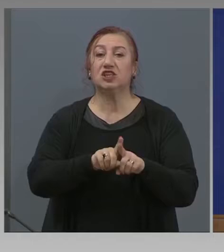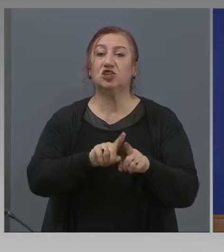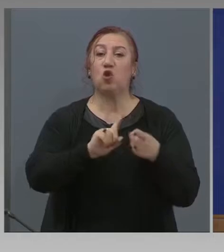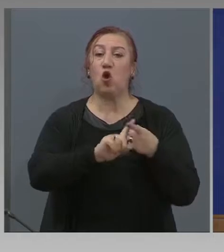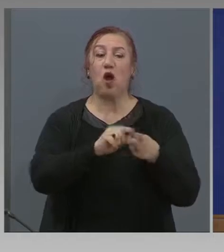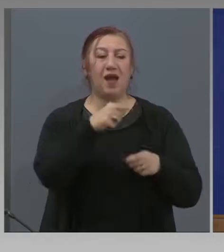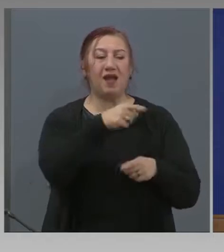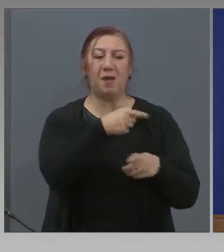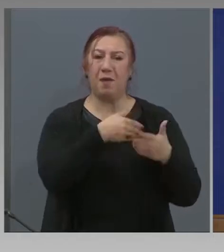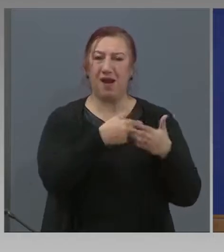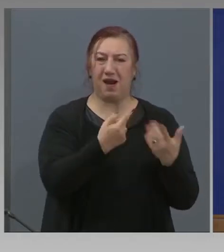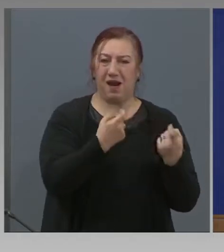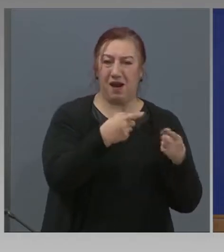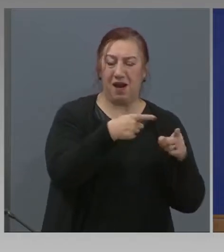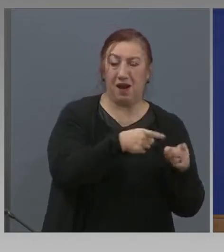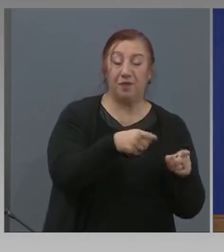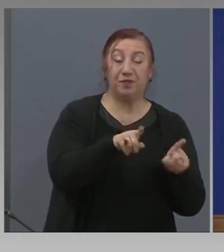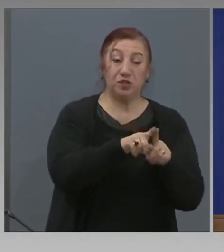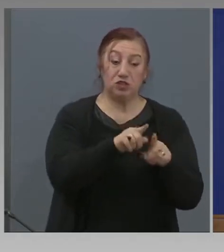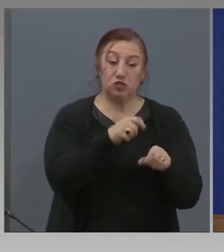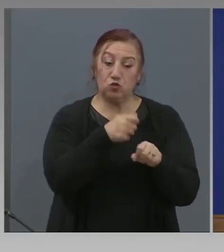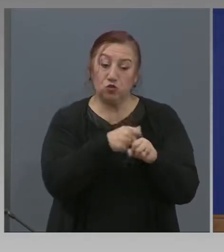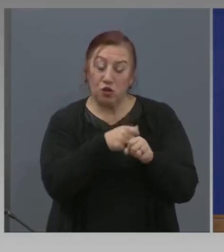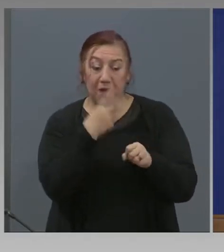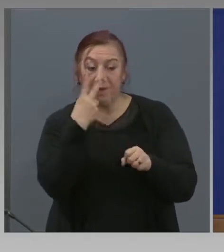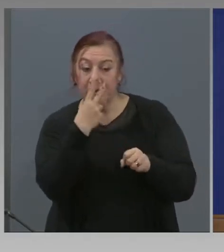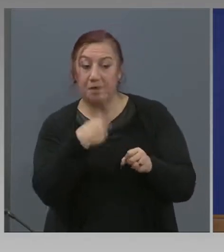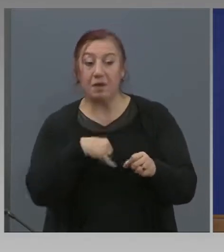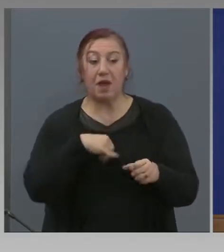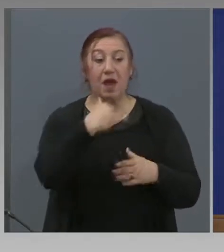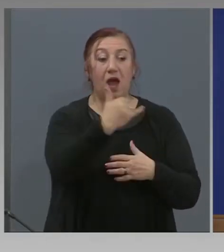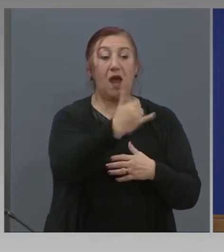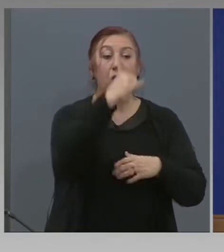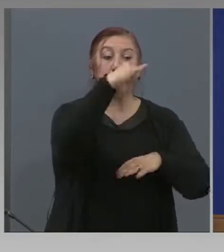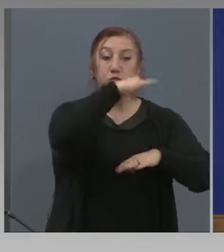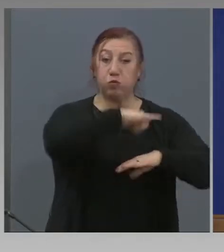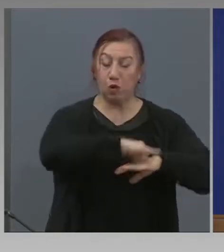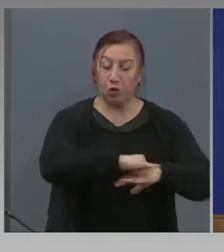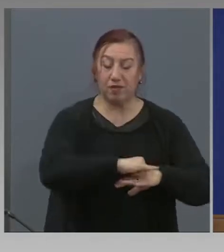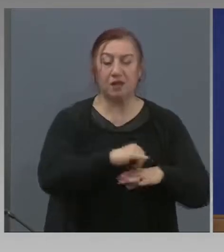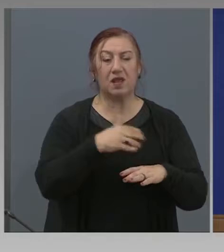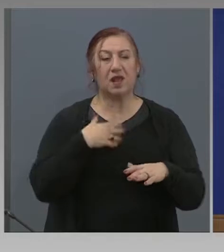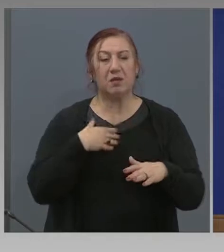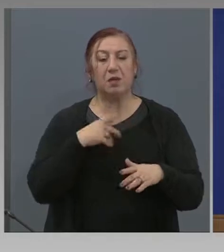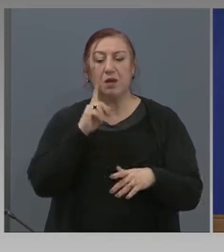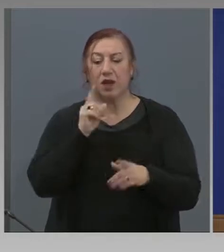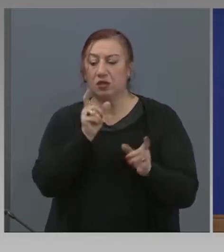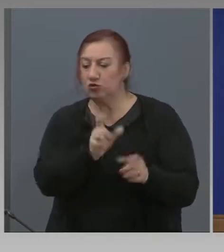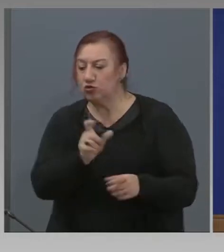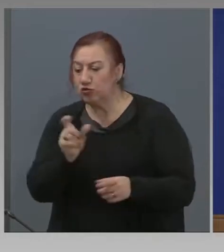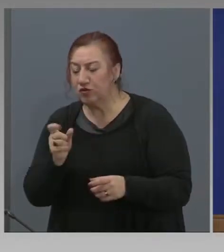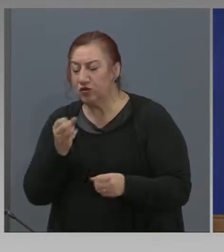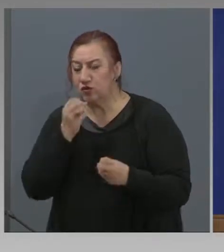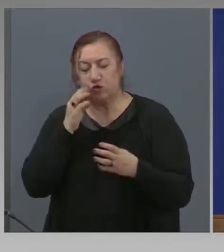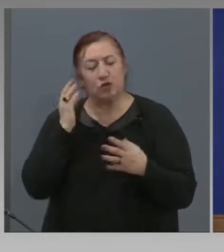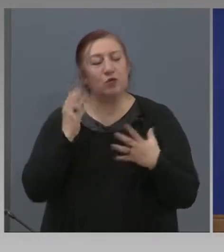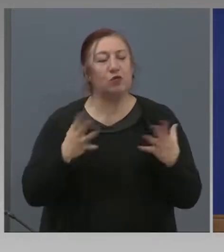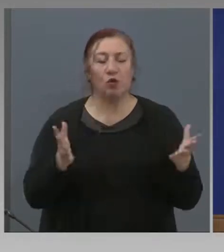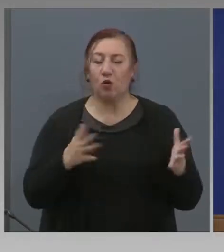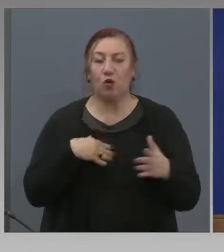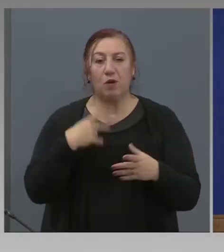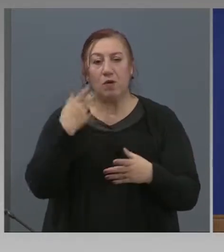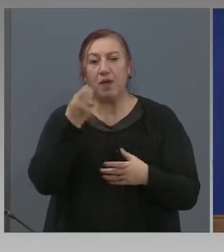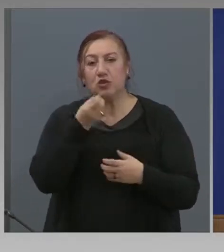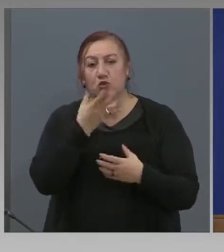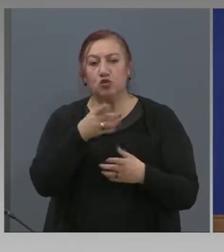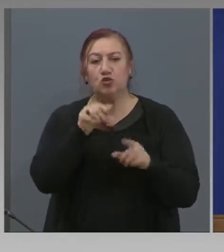работи за полет. Така че много са казусите. Имаме много хуманитарни случаи. Опитваме се да помагаме на всеки един. Имахме случаи, в